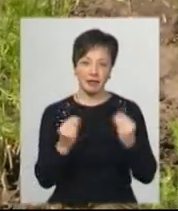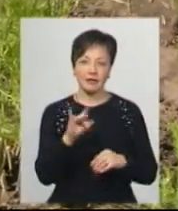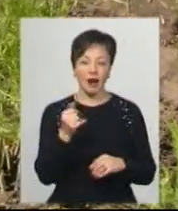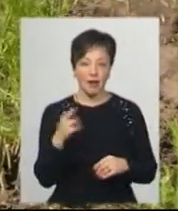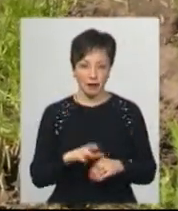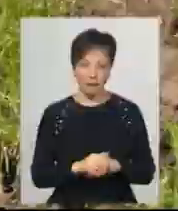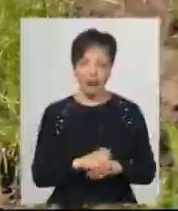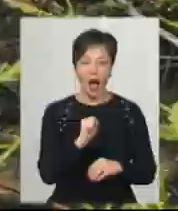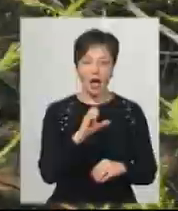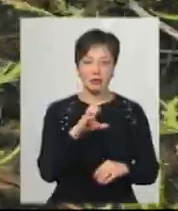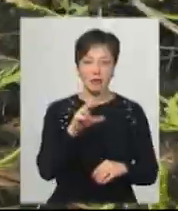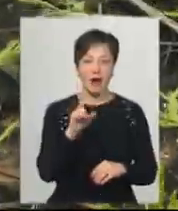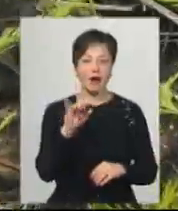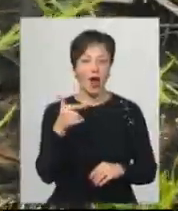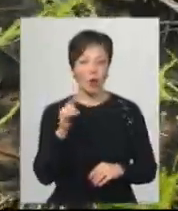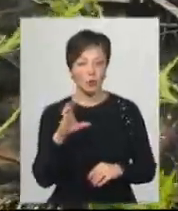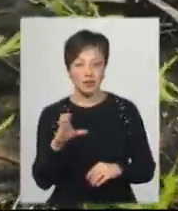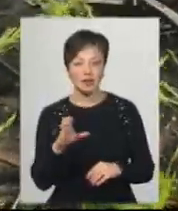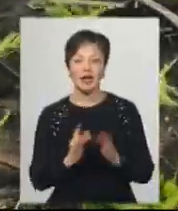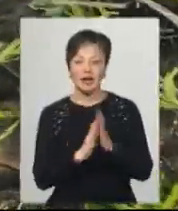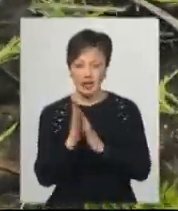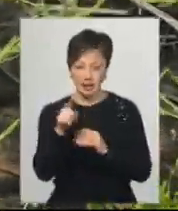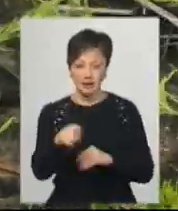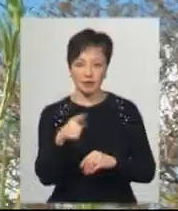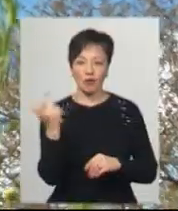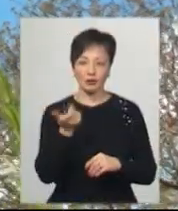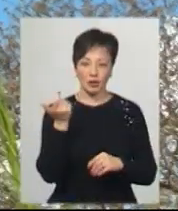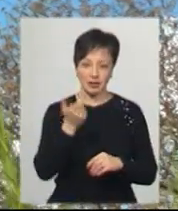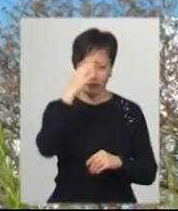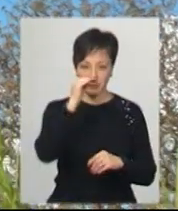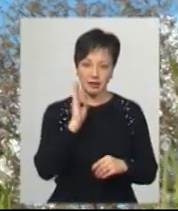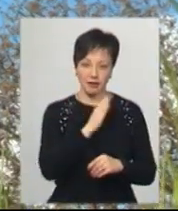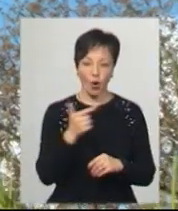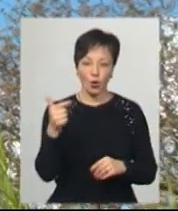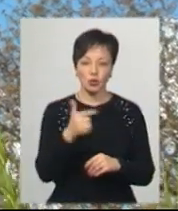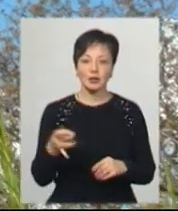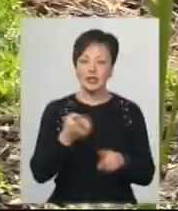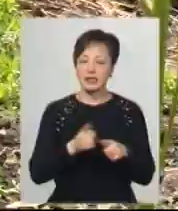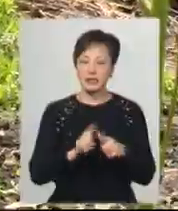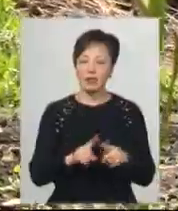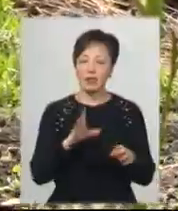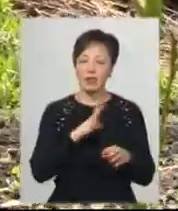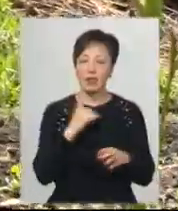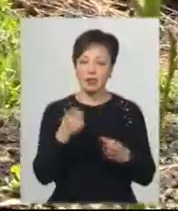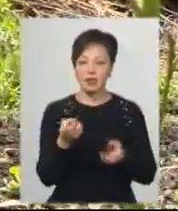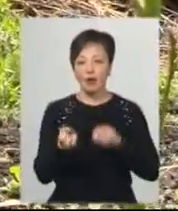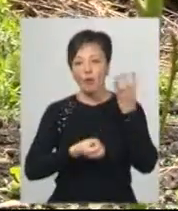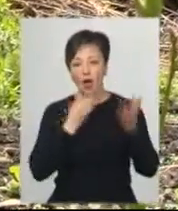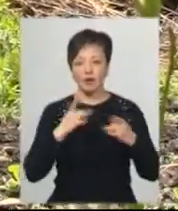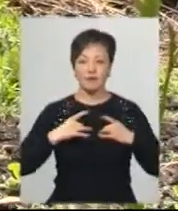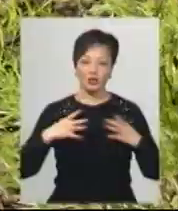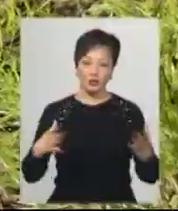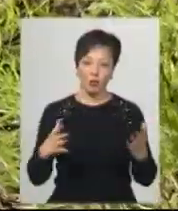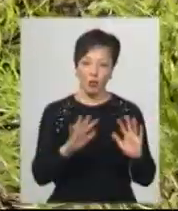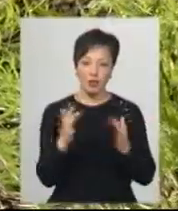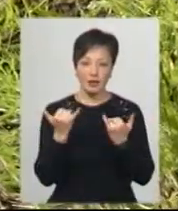Аспарагус, або ж як його називають українці, холодок, різ і в садибі батьків Владислава Бігуна в Городоцькому районі. Це був один кущ для букетів на урочисті події.